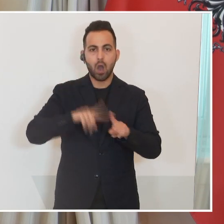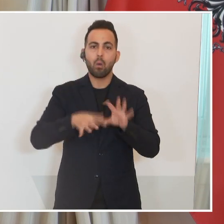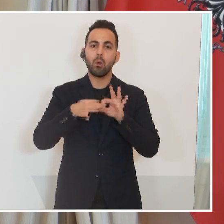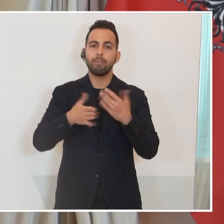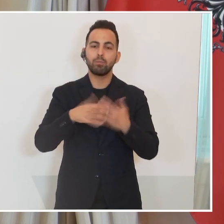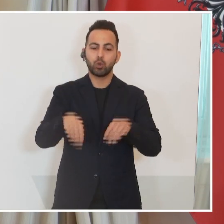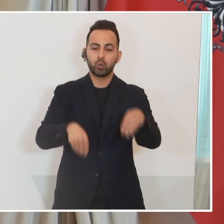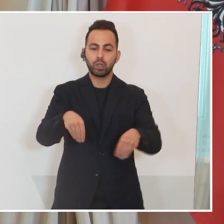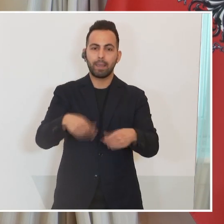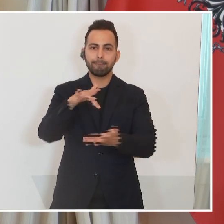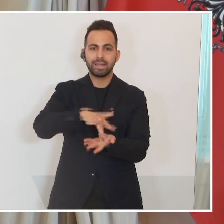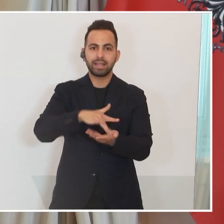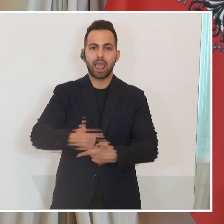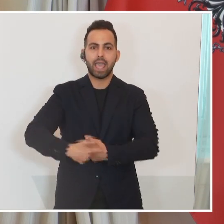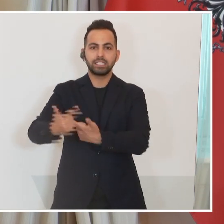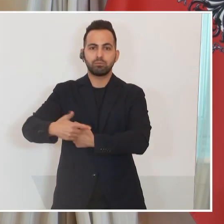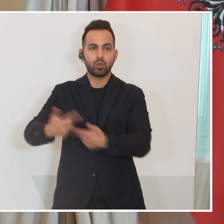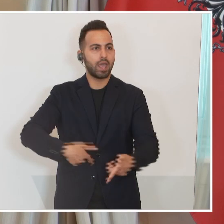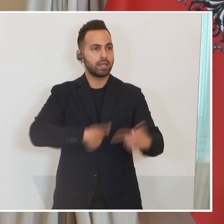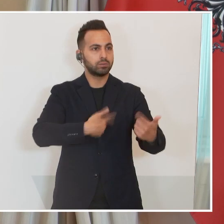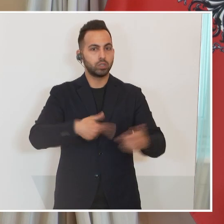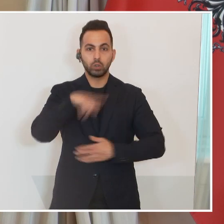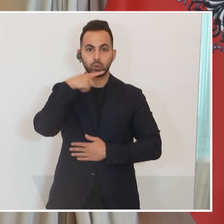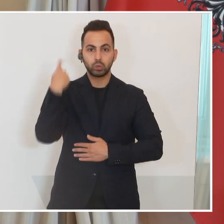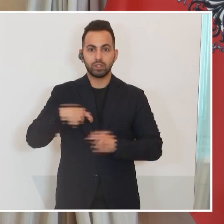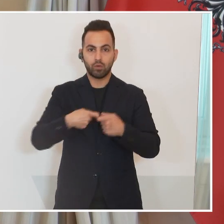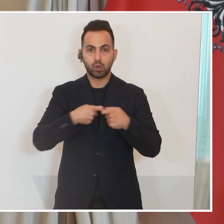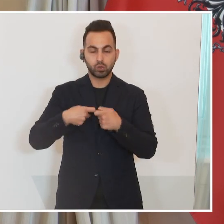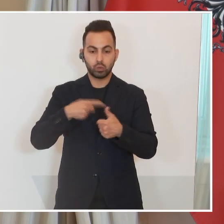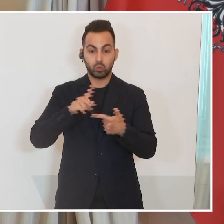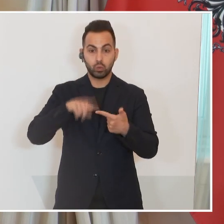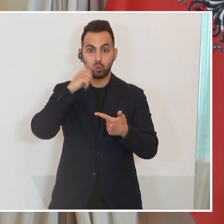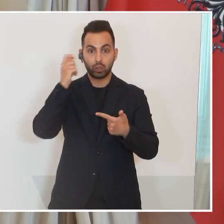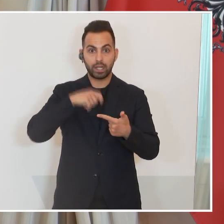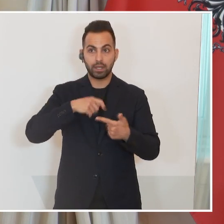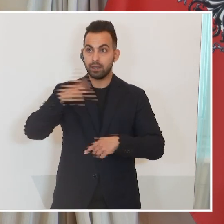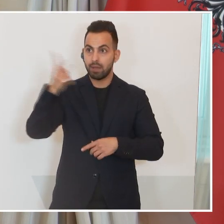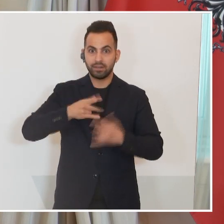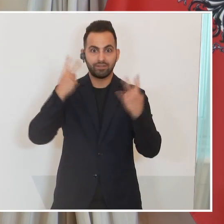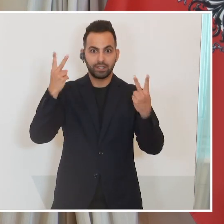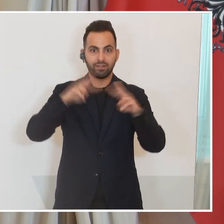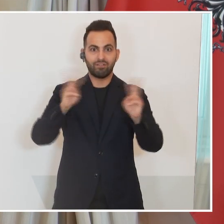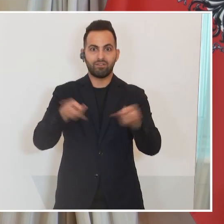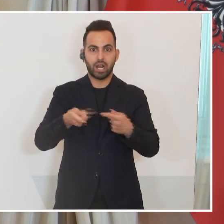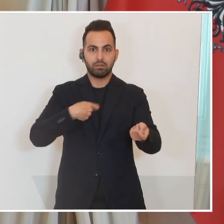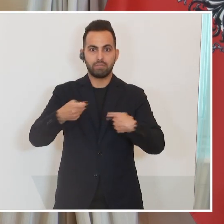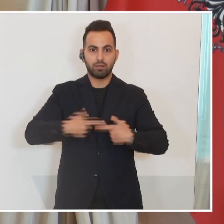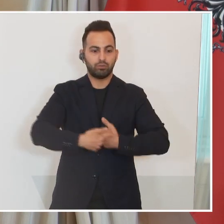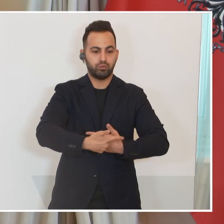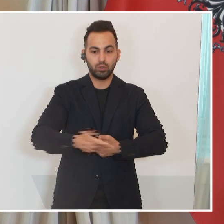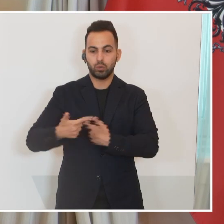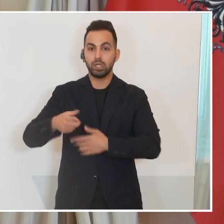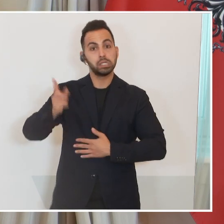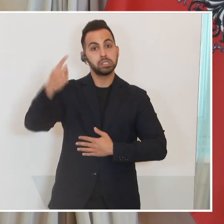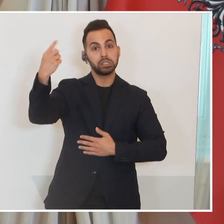Beispiel des Düngemittel-Exports. Sowohl die Ukraine als auch die russische Föderation sind hier wesentliche Player am Weltmarkt. Und er